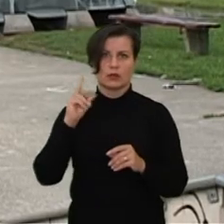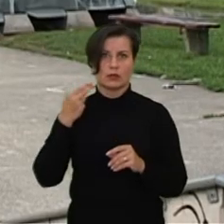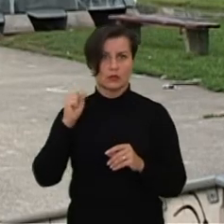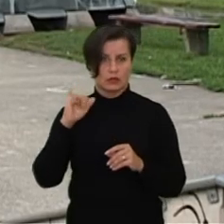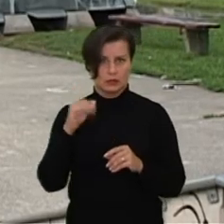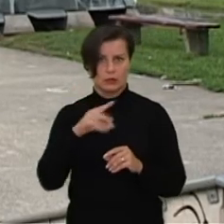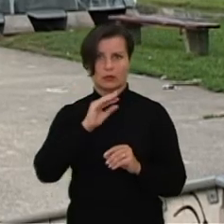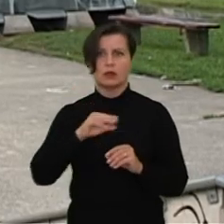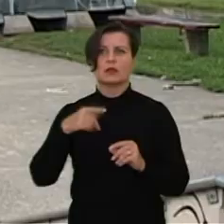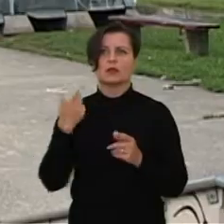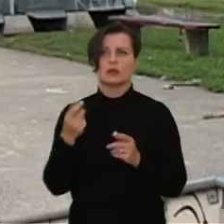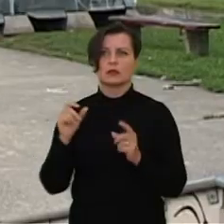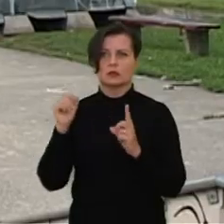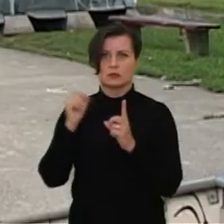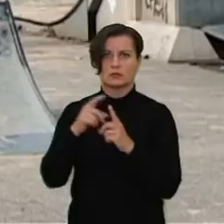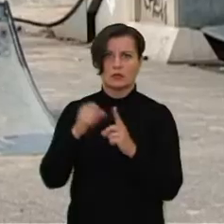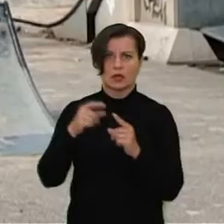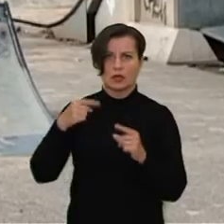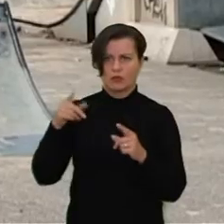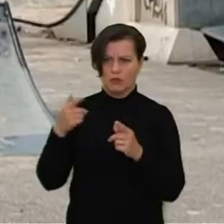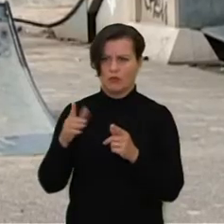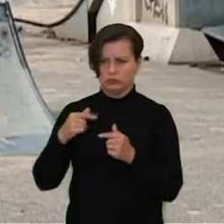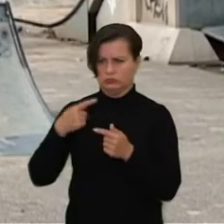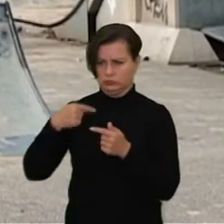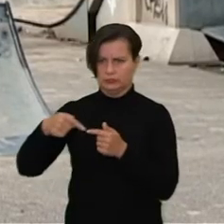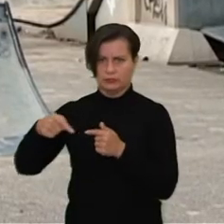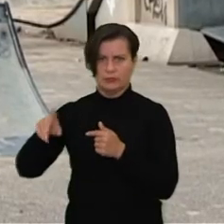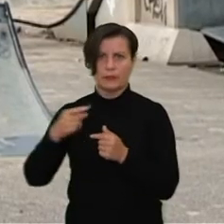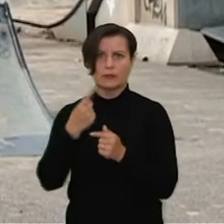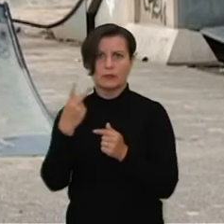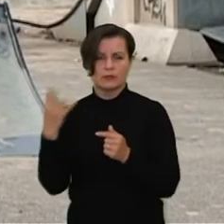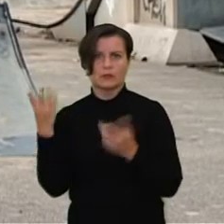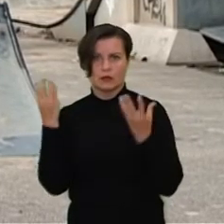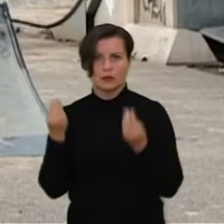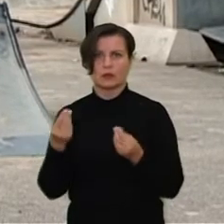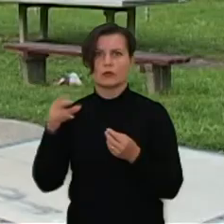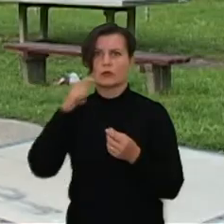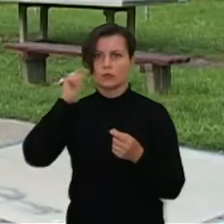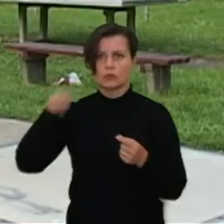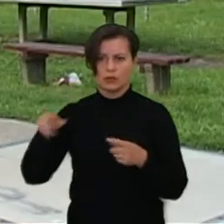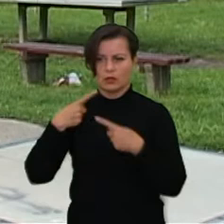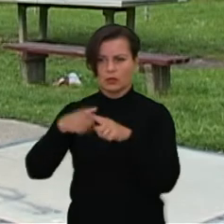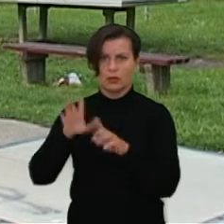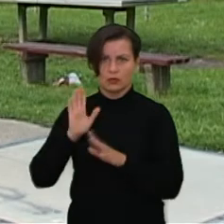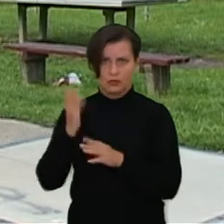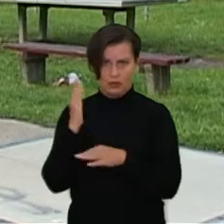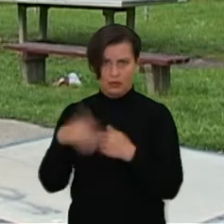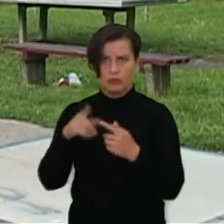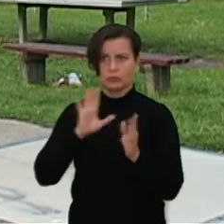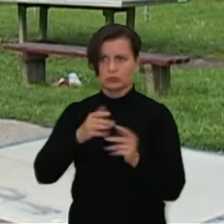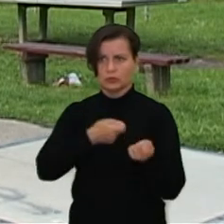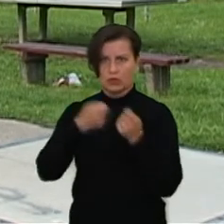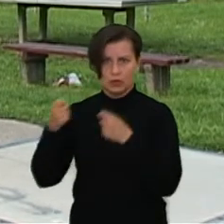viena susispalio pirmom dienom turėtų, kadangi jau Ukraino yra užkrauta įranga, kuri mums reikalinga, tai šitos gatvės prie 91